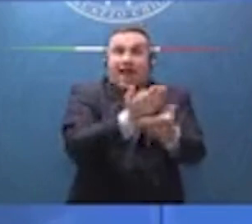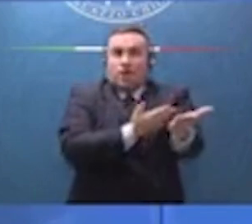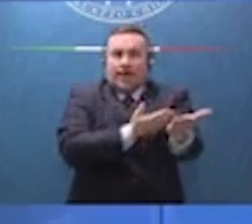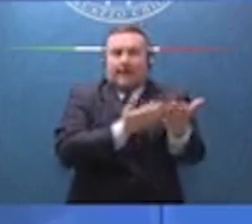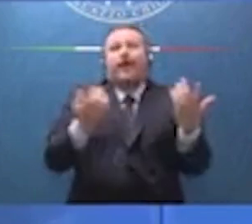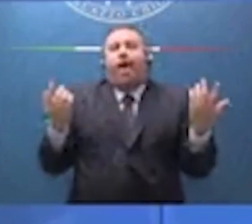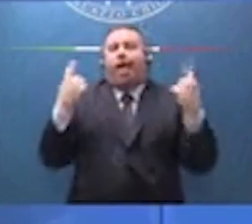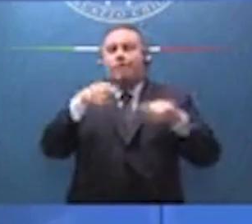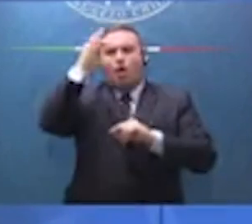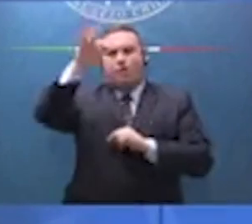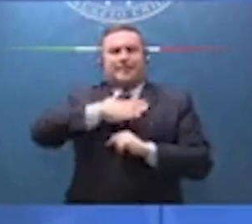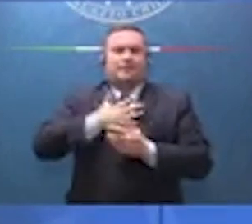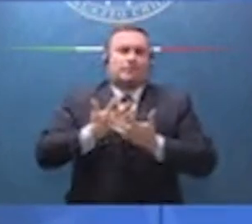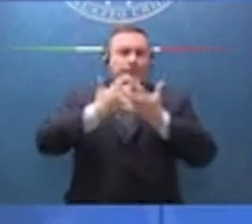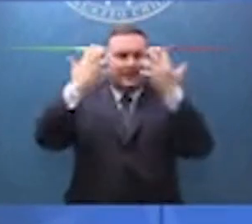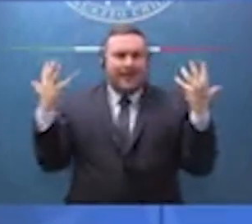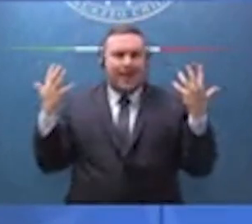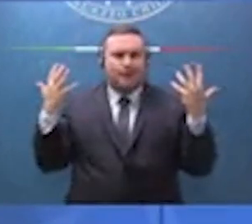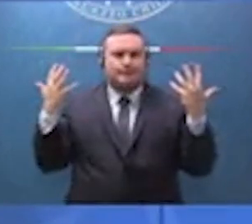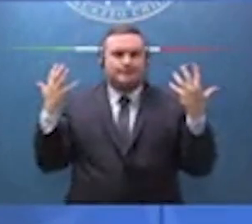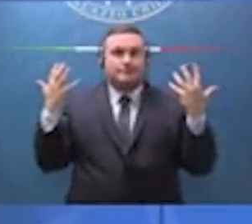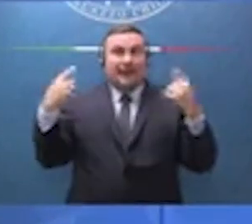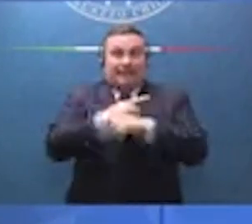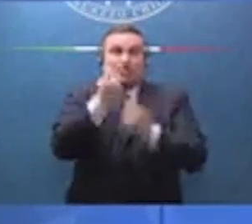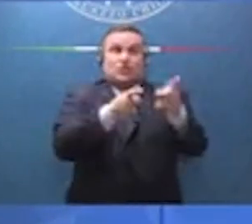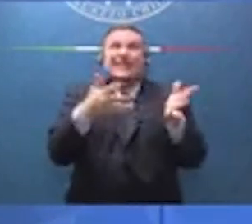mantenersi in quella condizione di difficoltà.